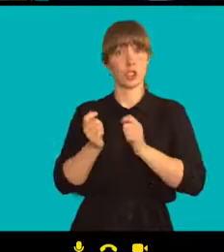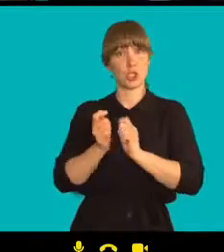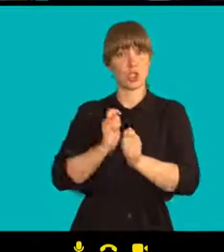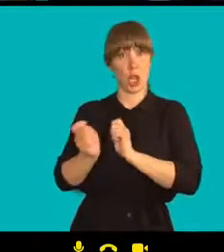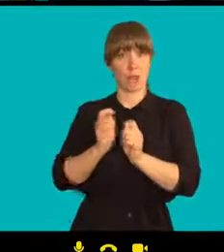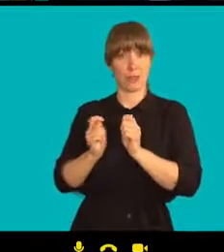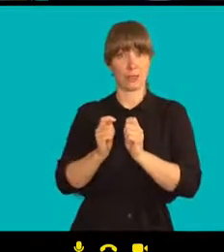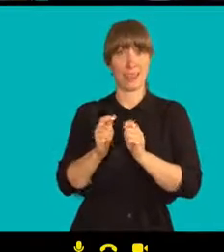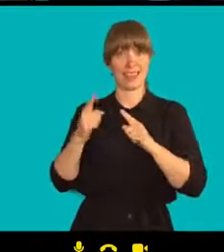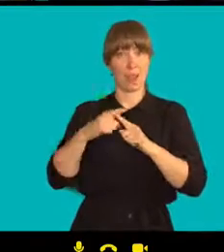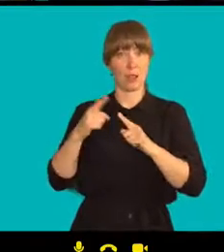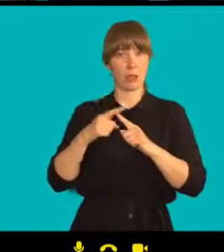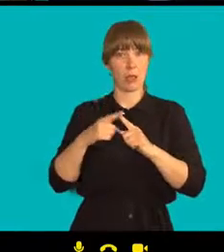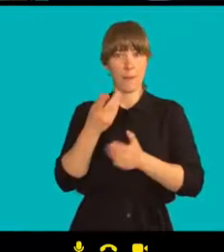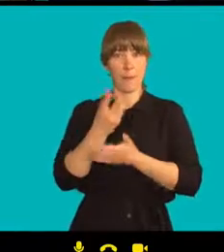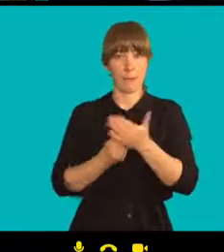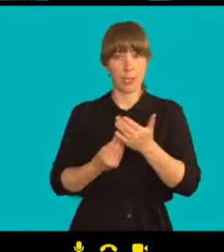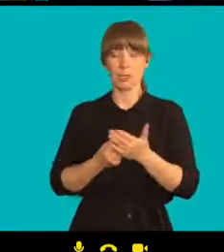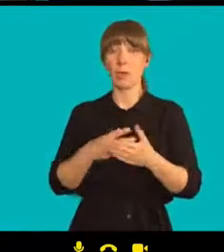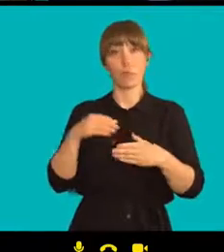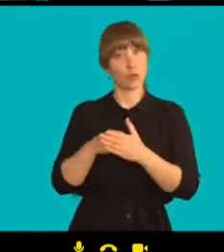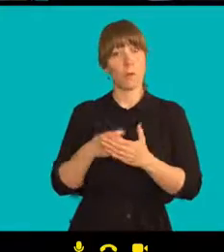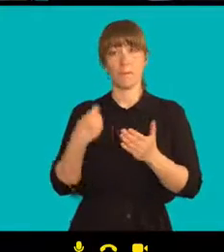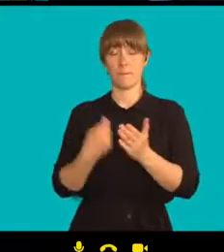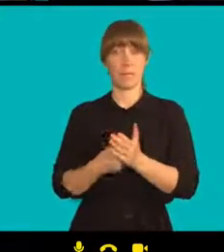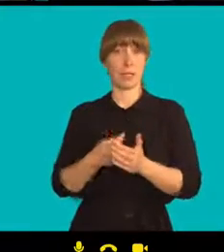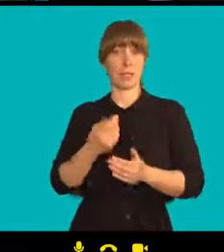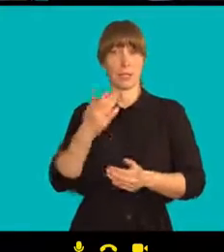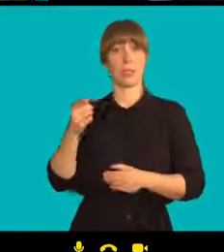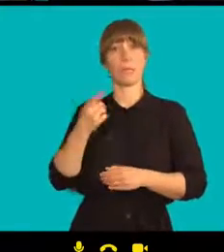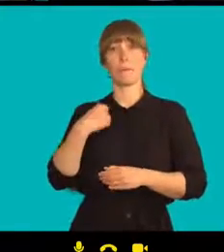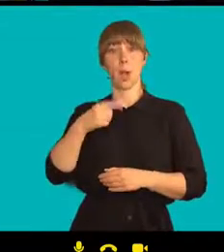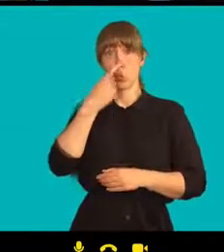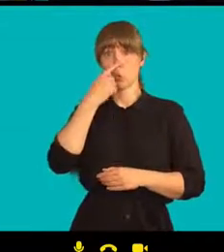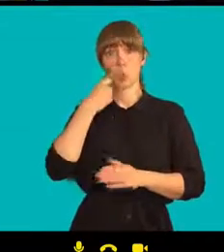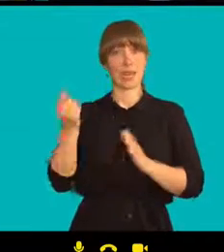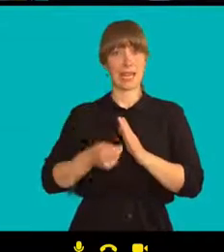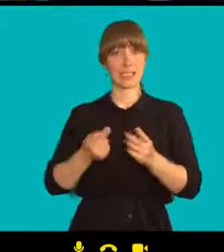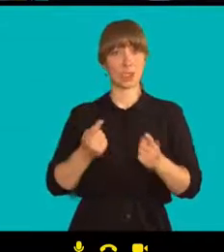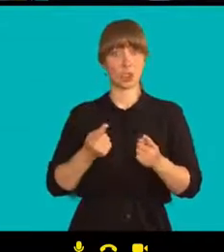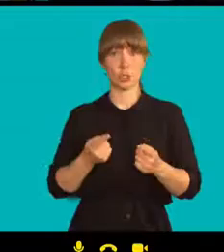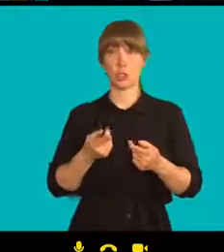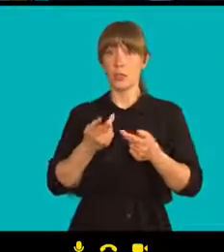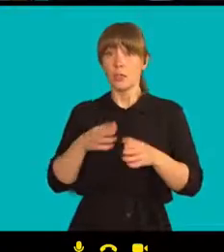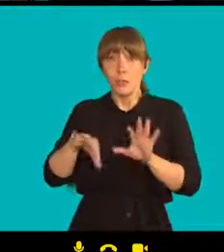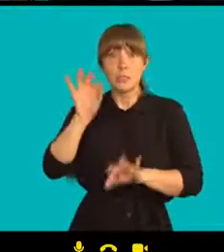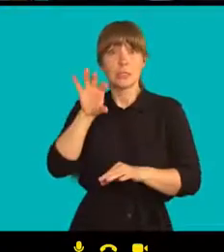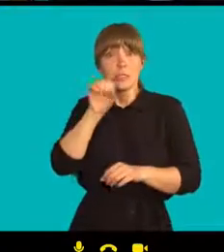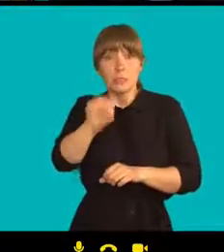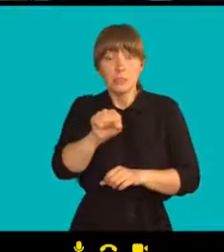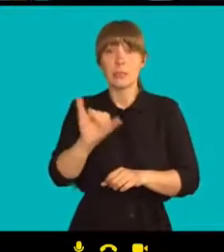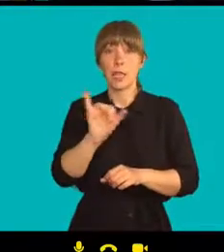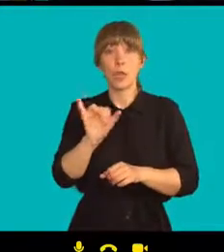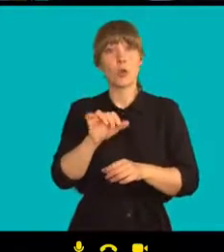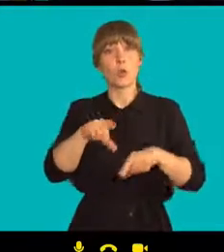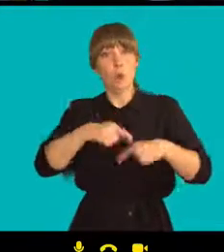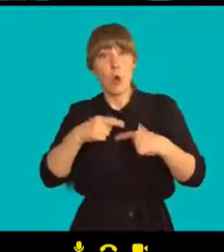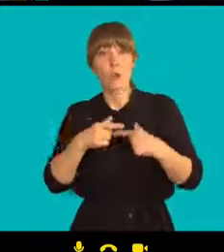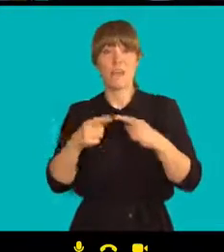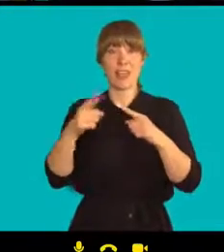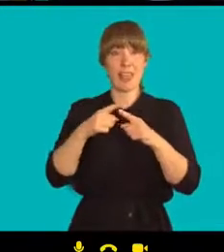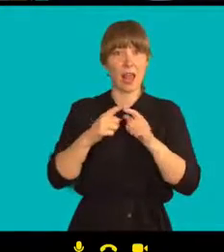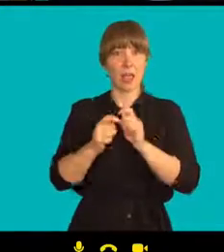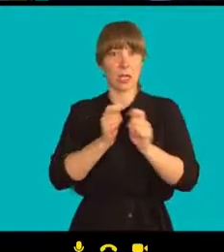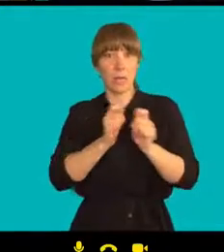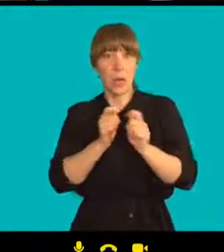zatknout. Můžete dostat pokutu anebo můžete být trestně stíhání a spousta těch kanálů na Telegramu, které teď